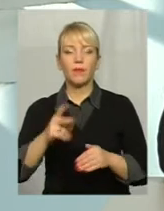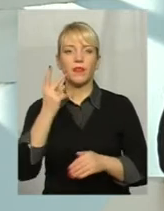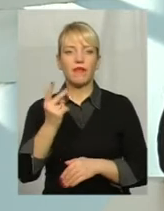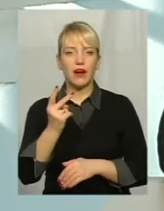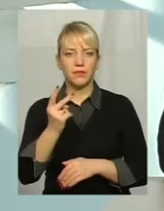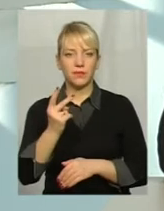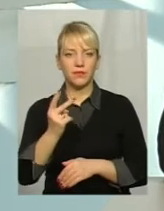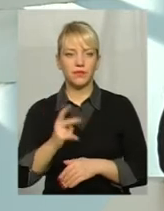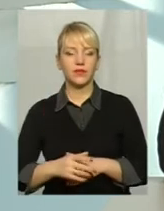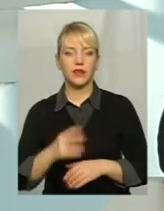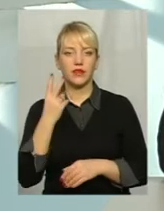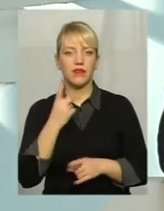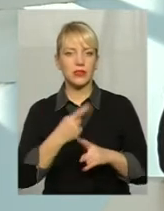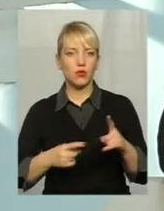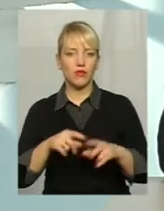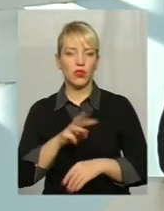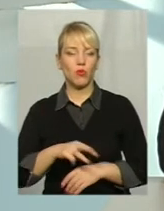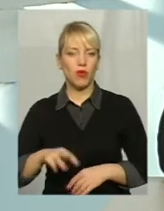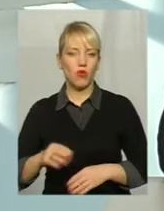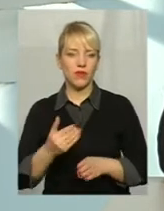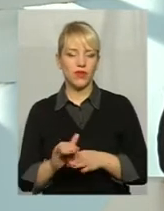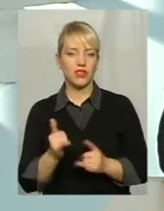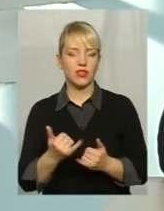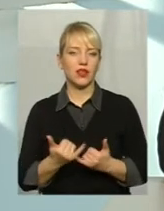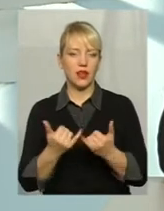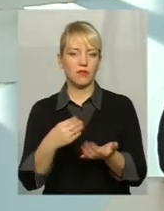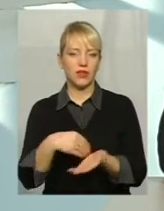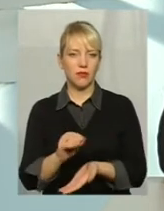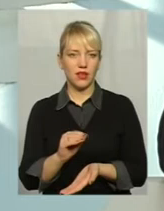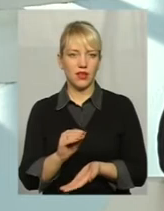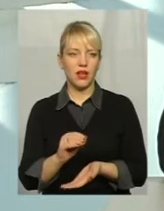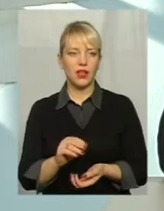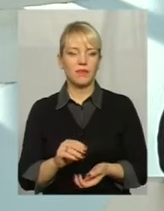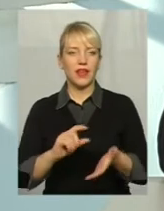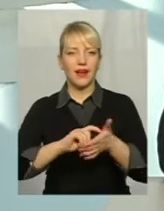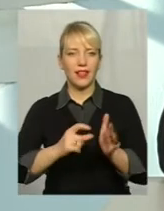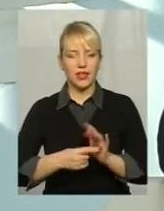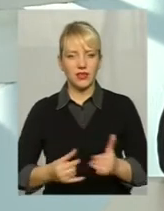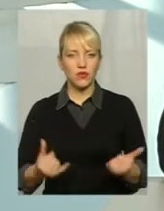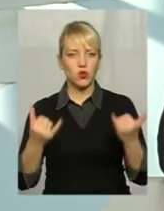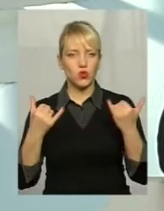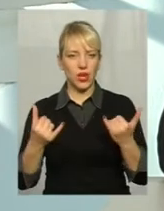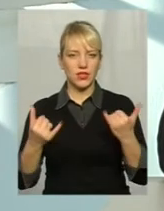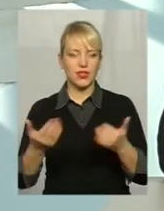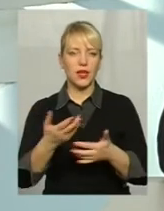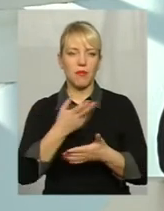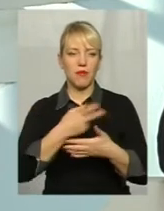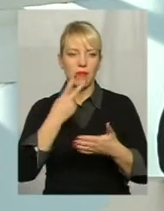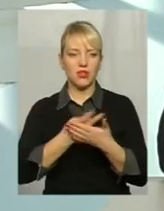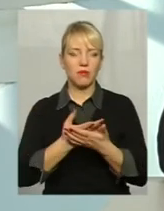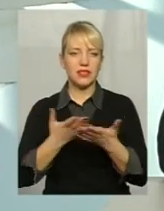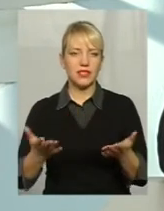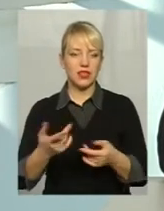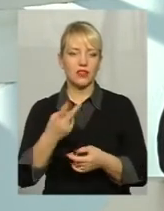,5 мільйони відділено для придбання класів сучасних Ми бачили презентацію, діти